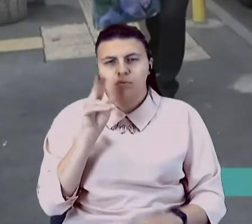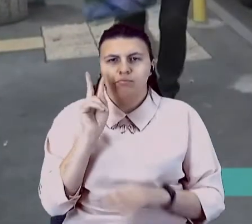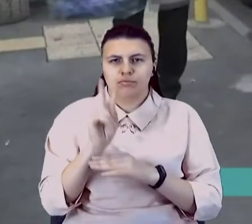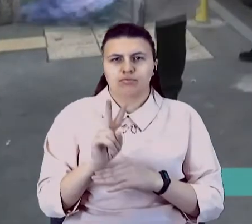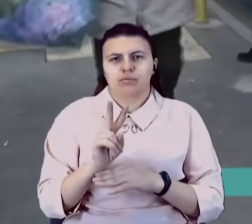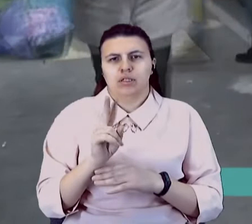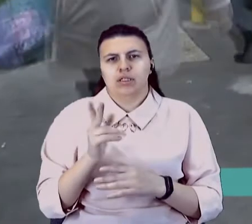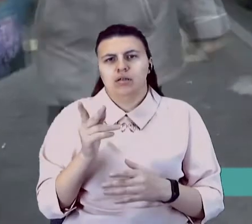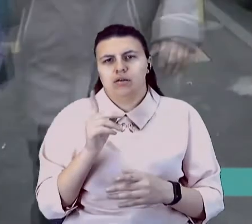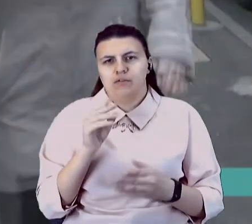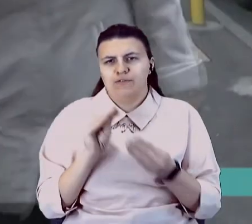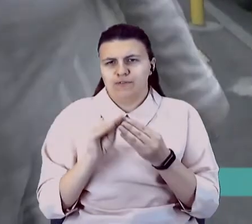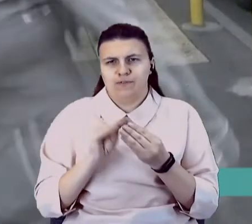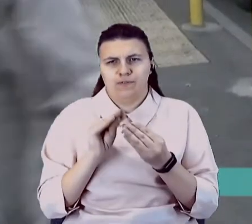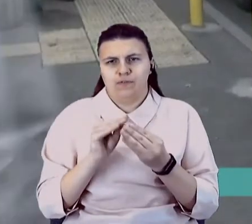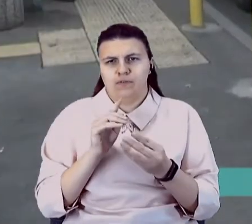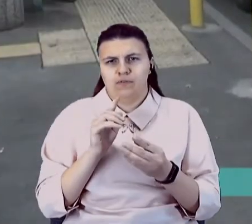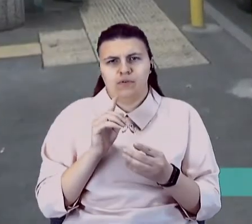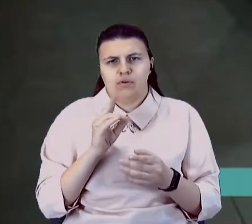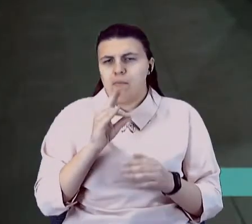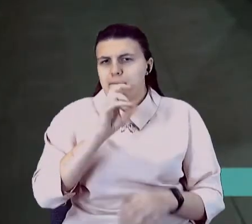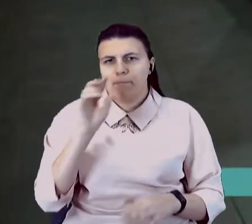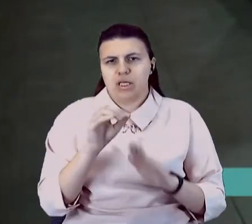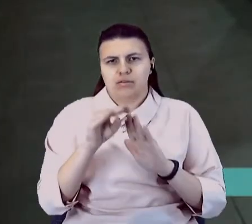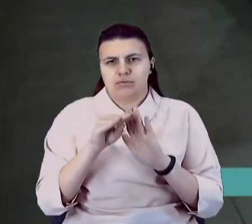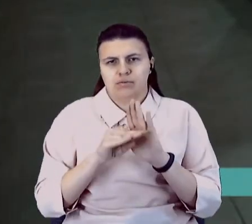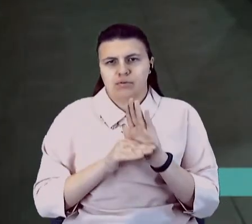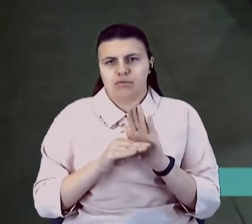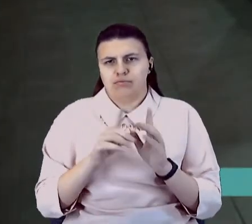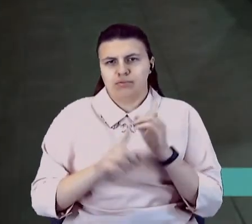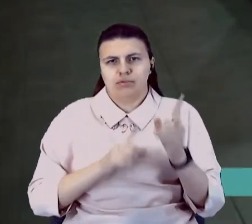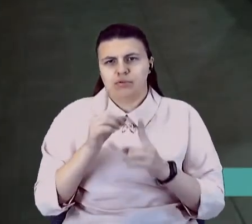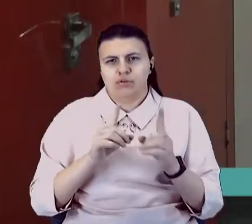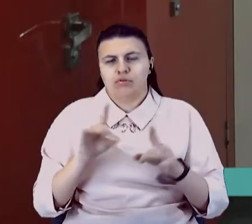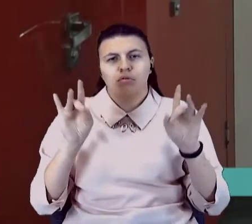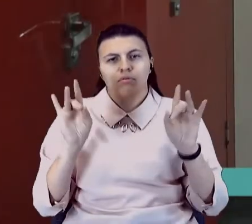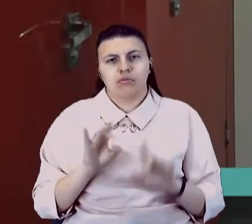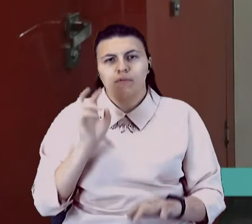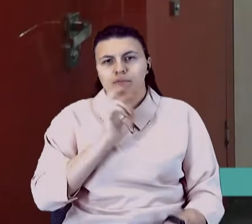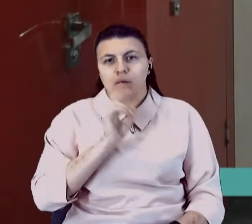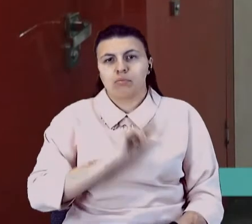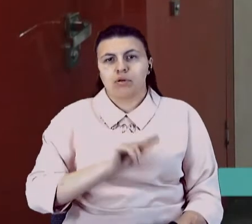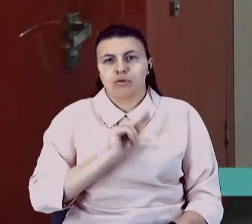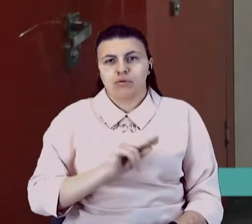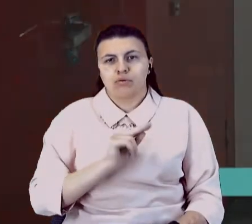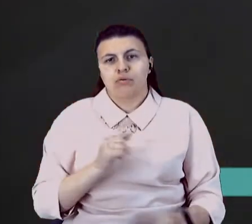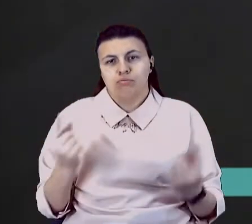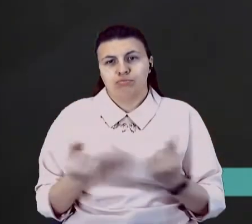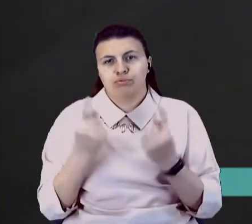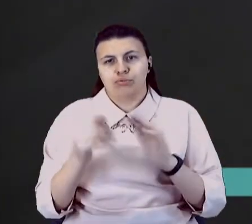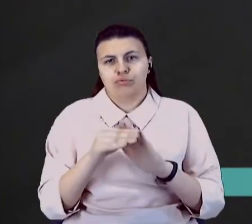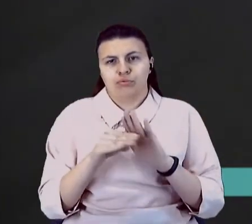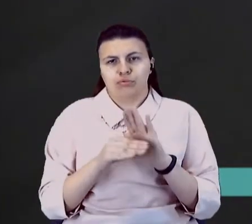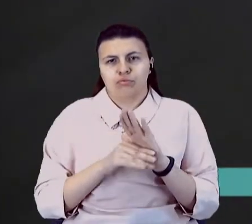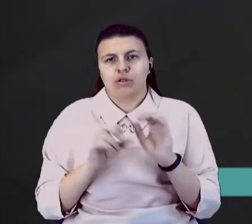без зміну графіку. Зберігаються масковий режим. Щодо роботи кафе, сьогодні вони працювали у звичному режимі. Як то буде